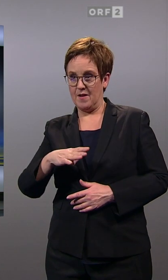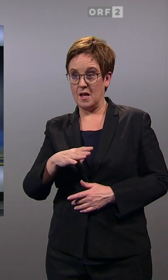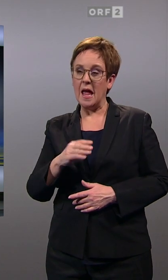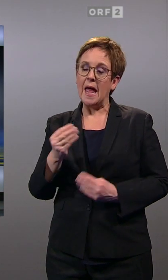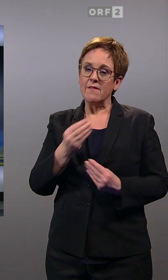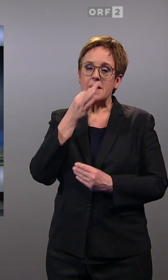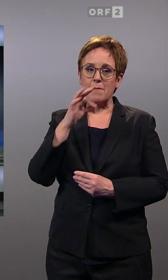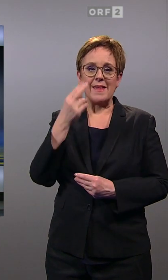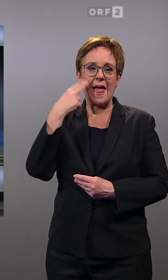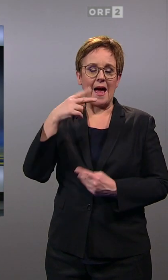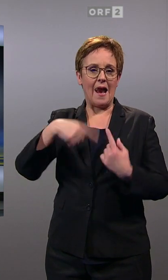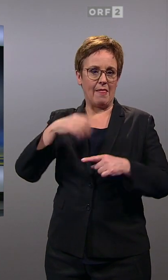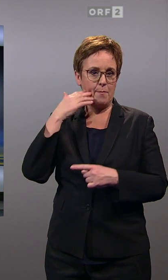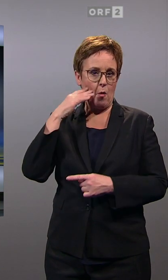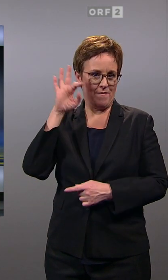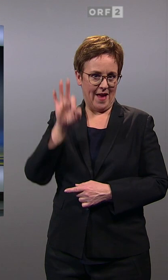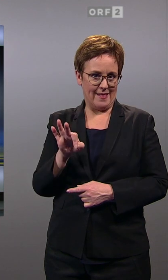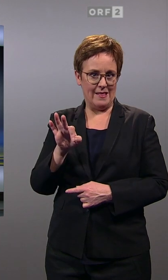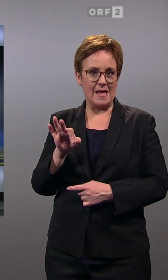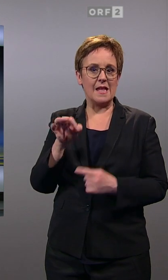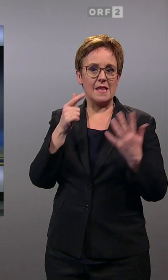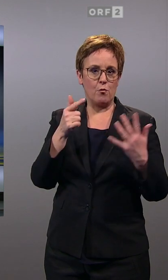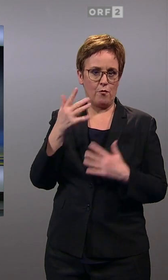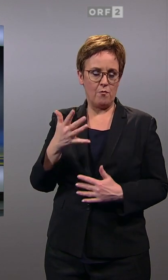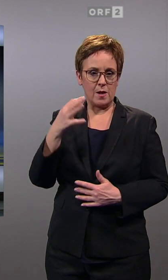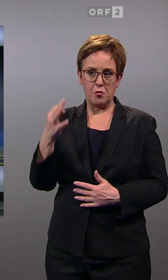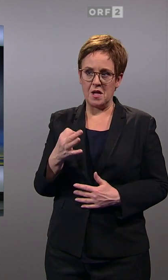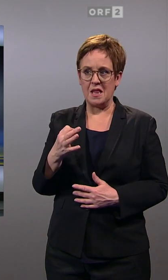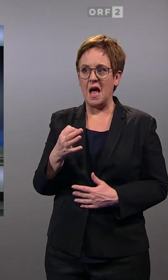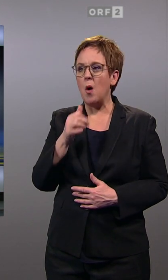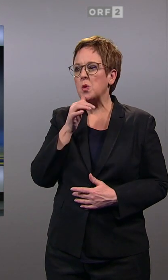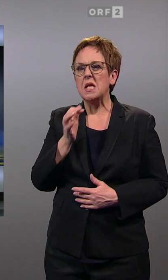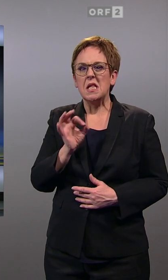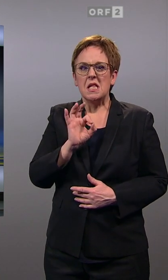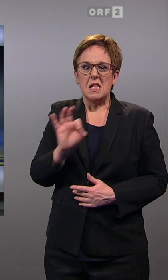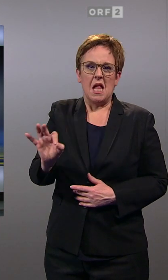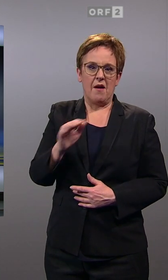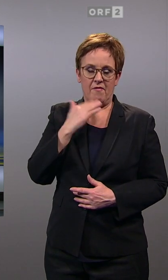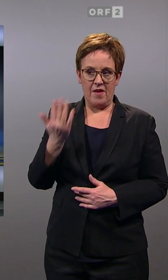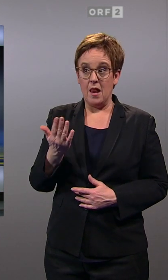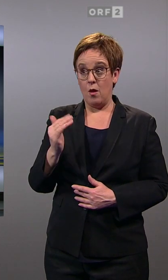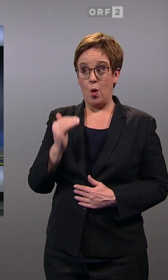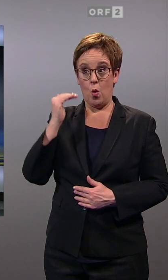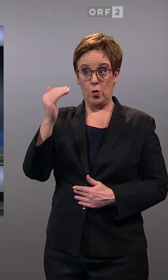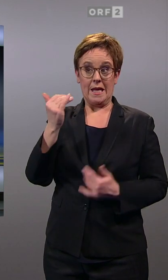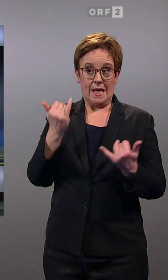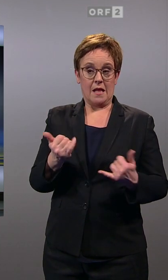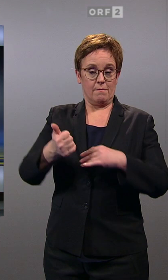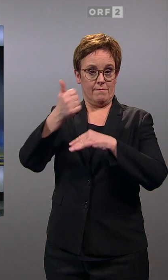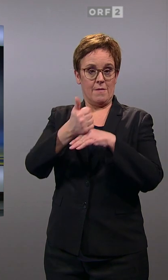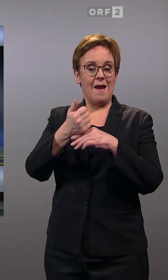liegt dann nur Udo Landbauer von den Freiheitlichen mit 57 Prozent auch nicht eine sehr, sehr hohe Bekanntheit. Und die regierende